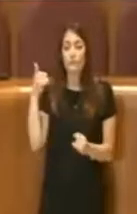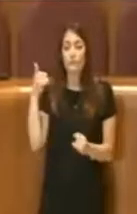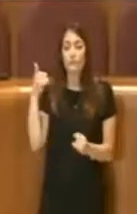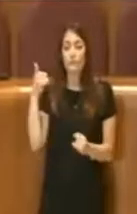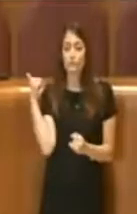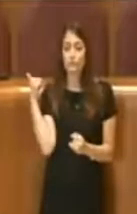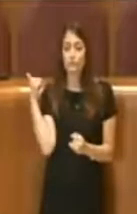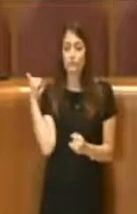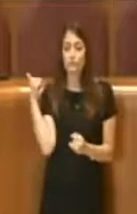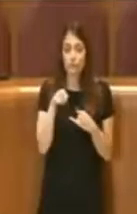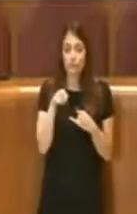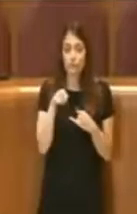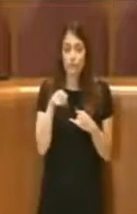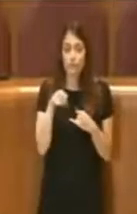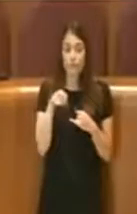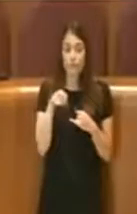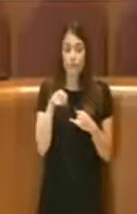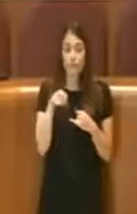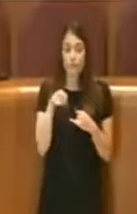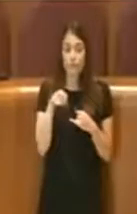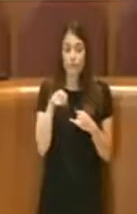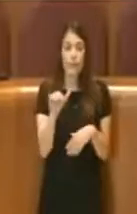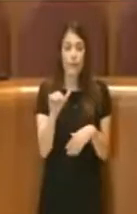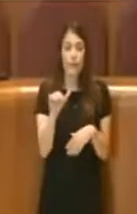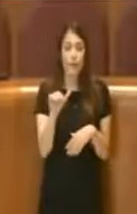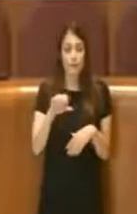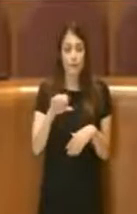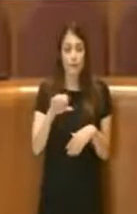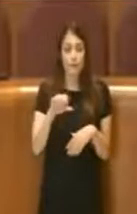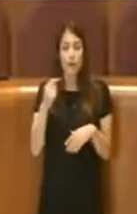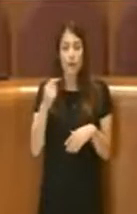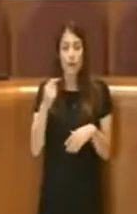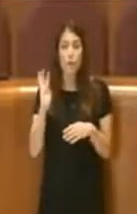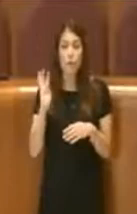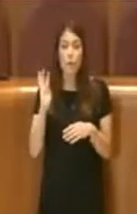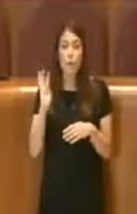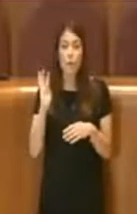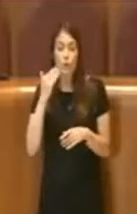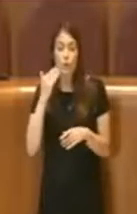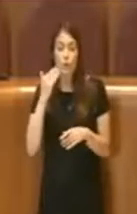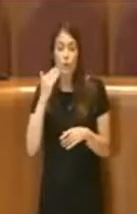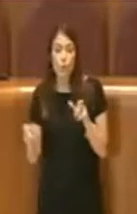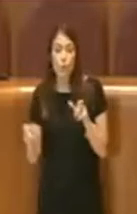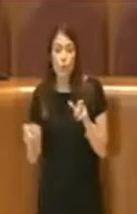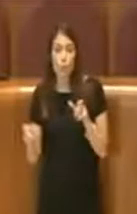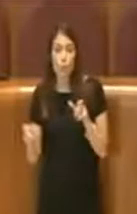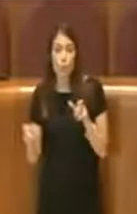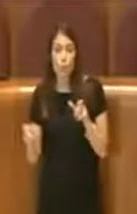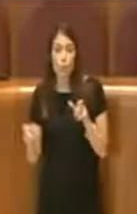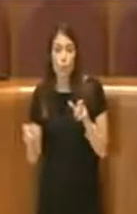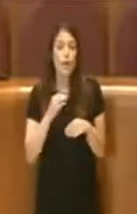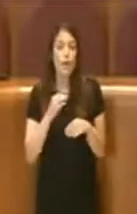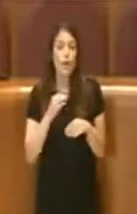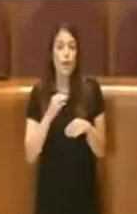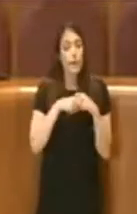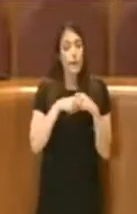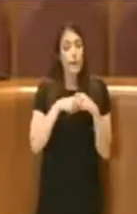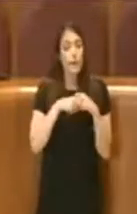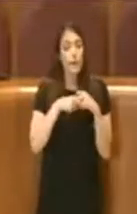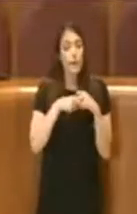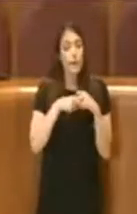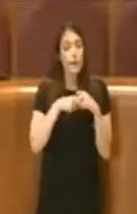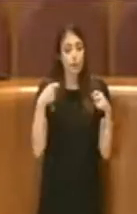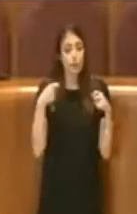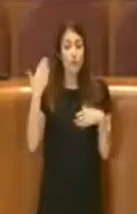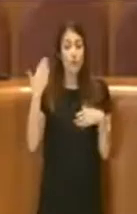ritirata sulla Cassia alla storta di 14 uomini politici e partigiani, prima prigionieri